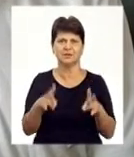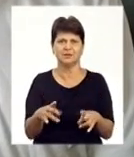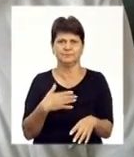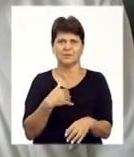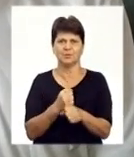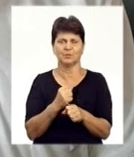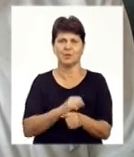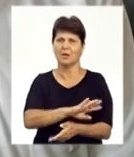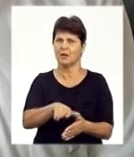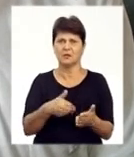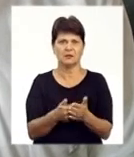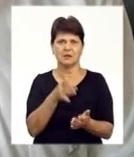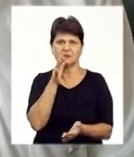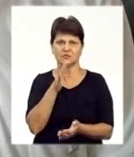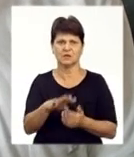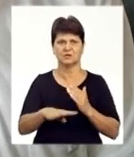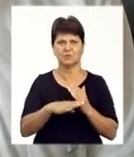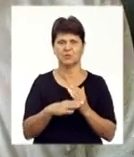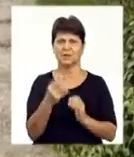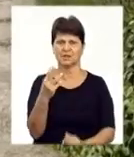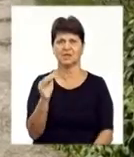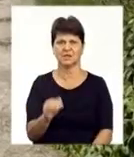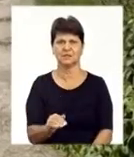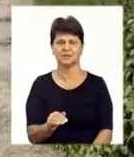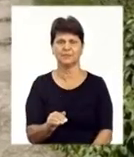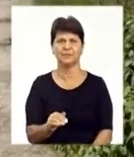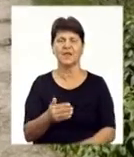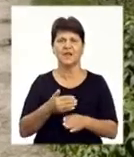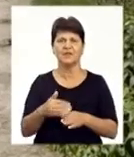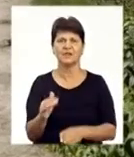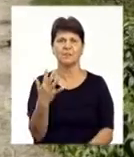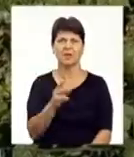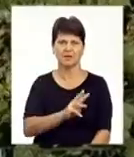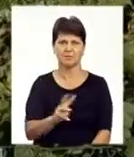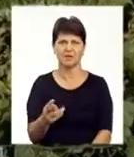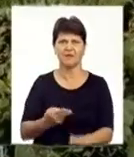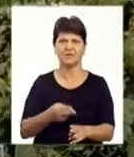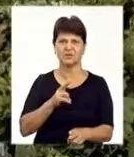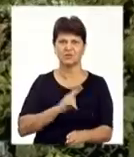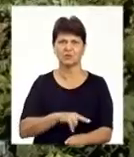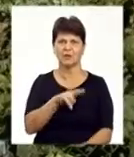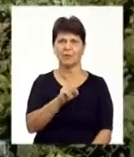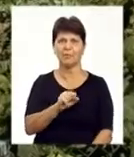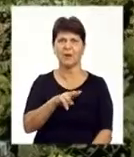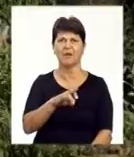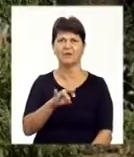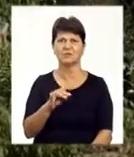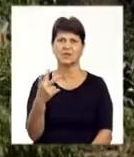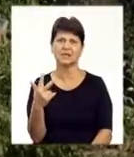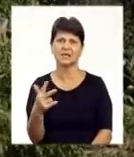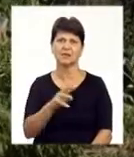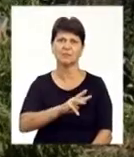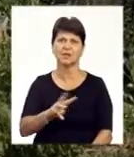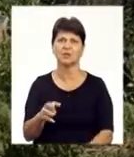даний час десь 3 тисячі. З виділених 5 мільйонів на відшкодування павлівчанам піде 3 мільйони